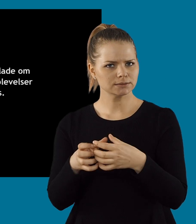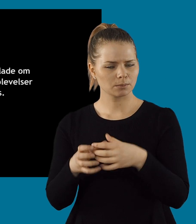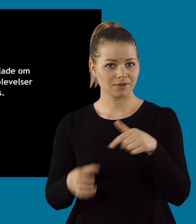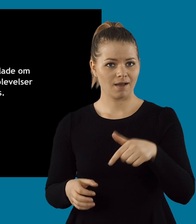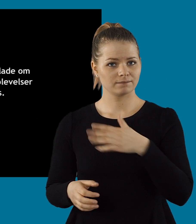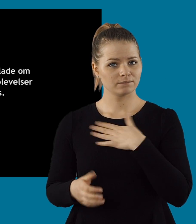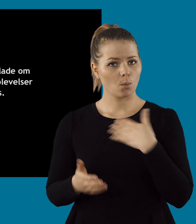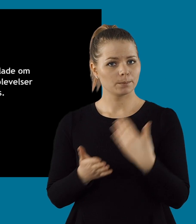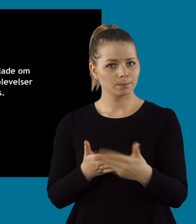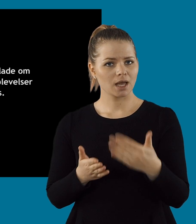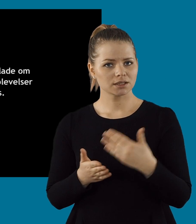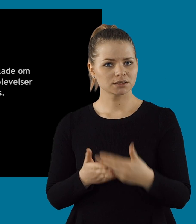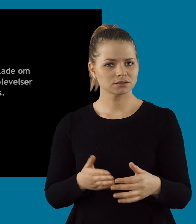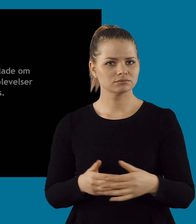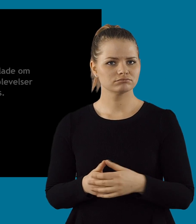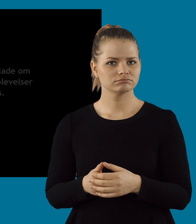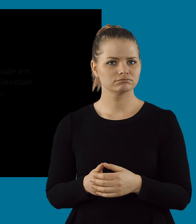Det här är vår berättelse.